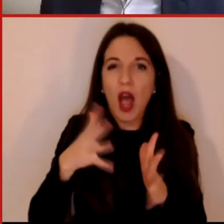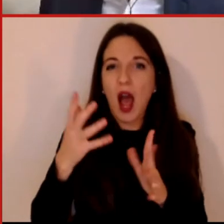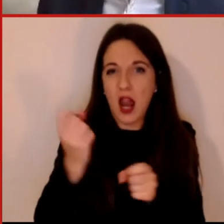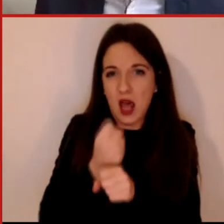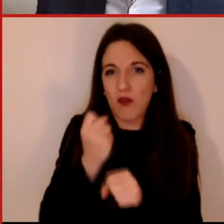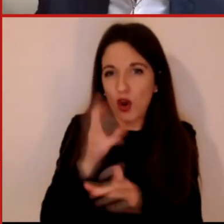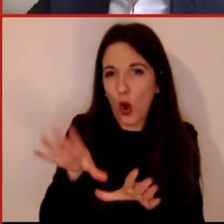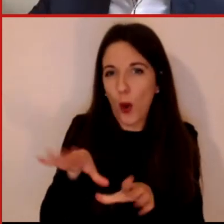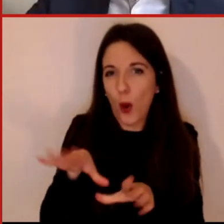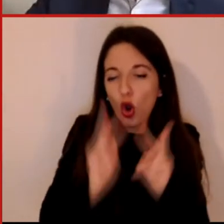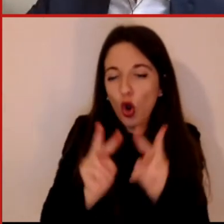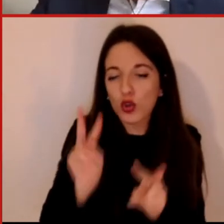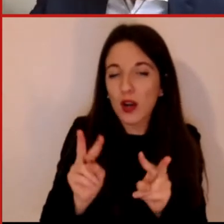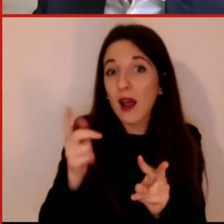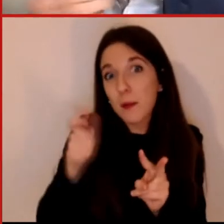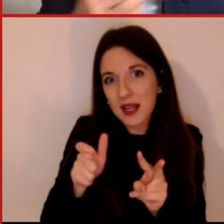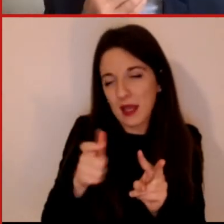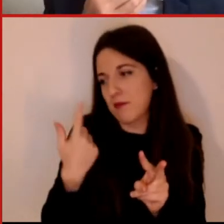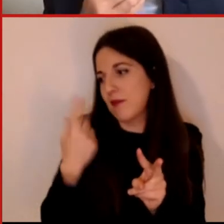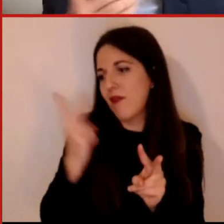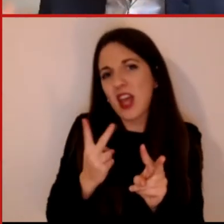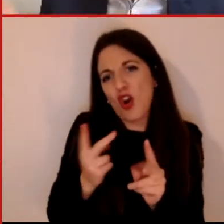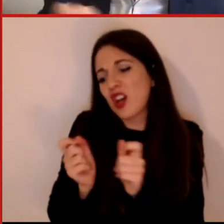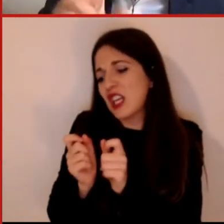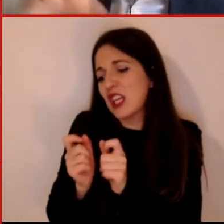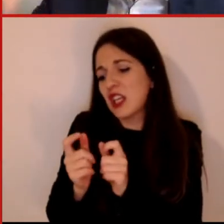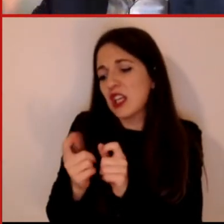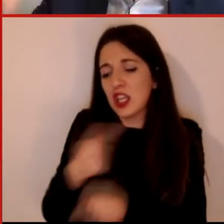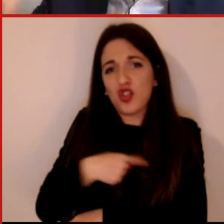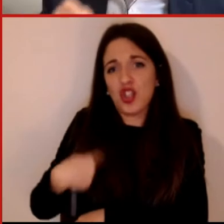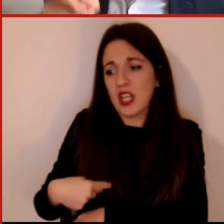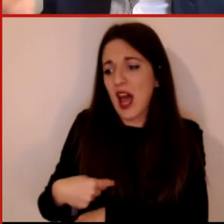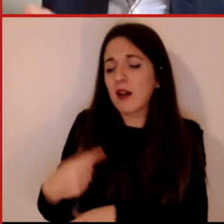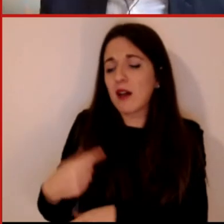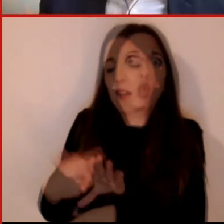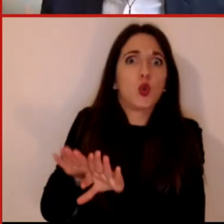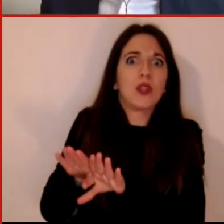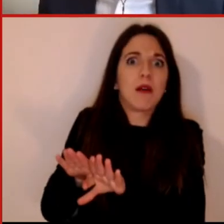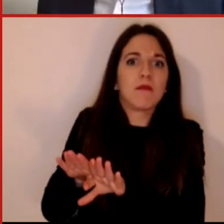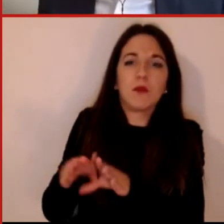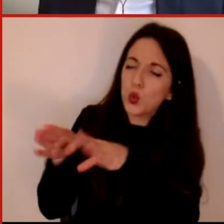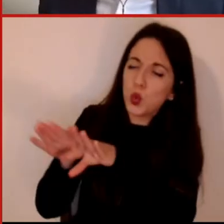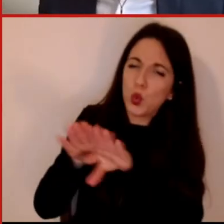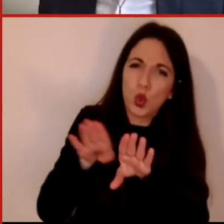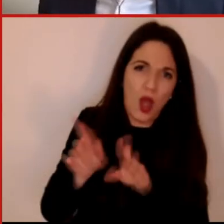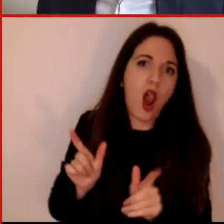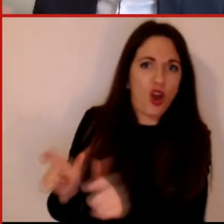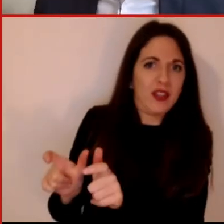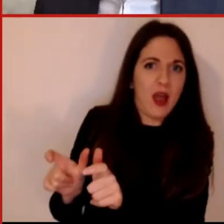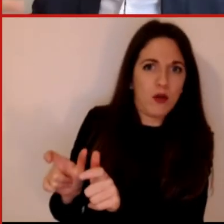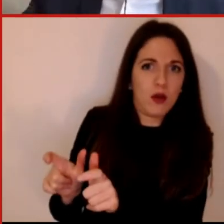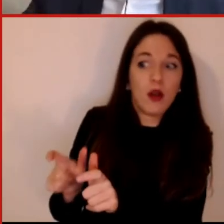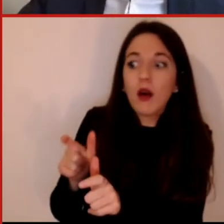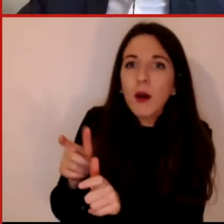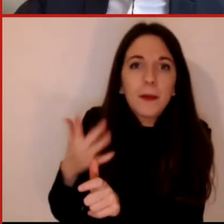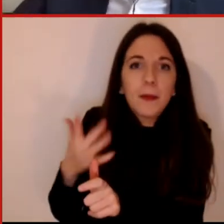in realtà l'epidemia è già uscita dai confini cinesi e sta creando catene di trasmissione attraverso il mondo e da